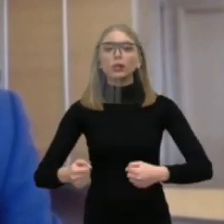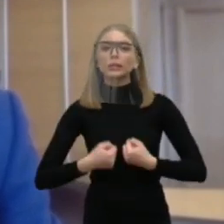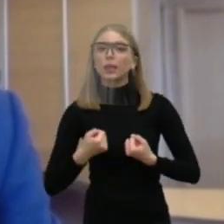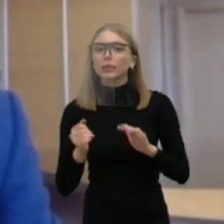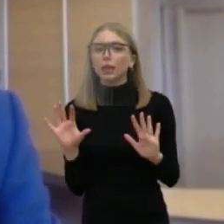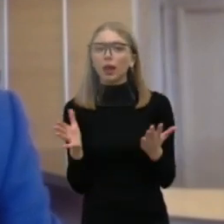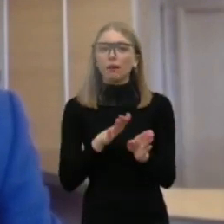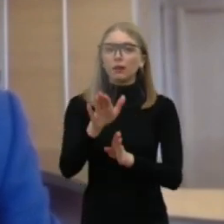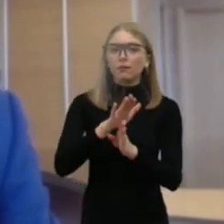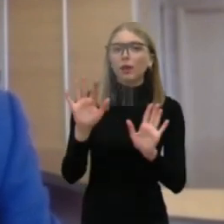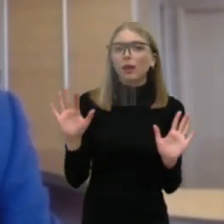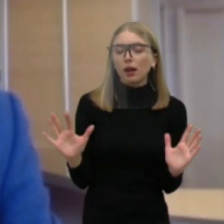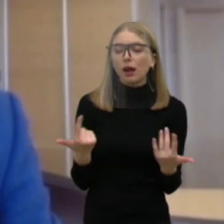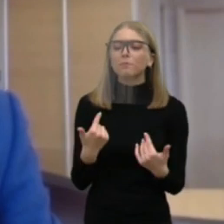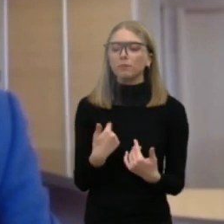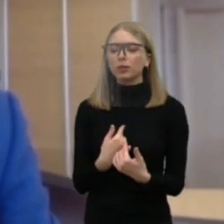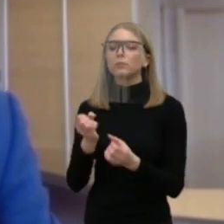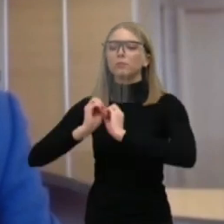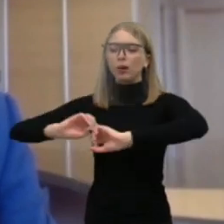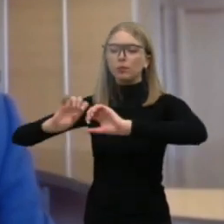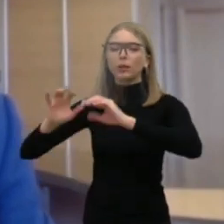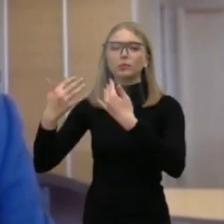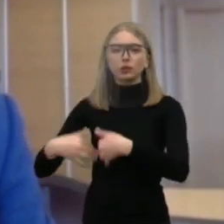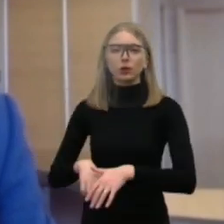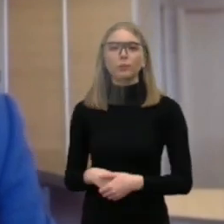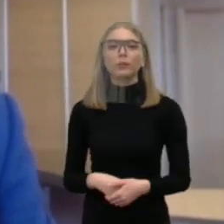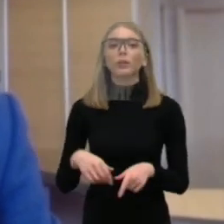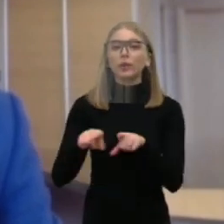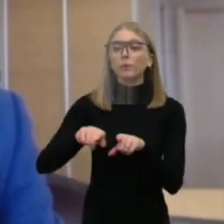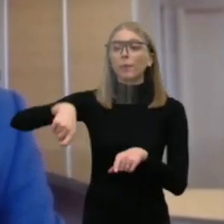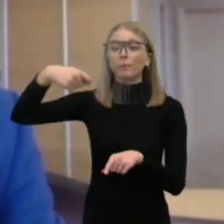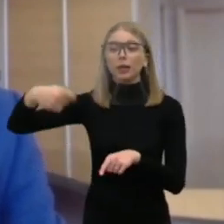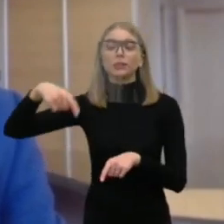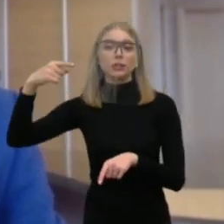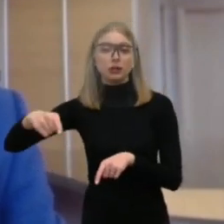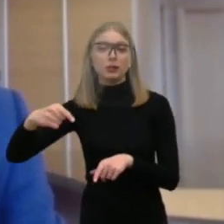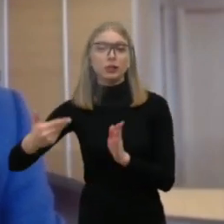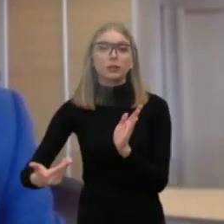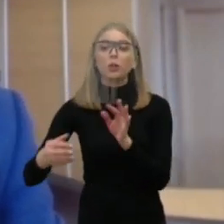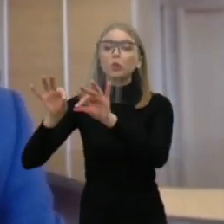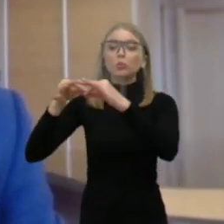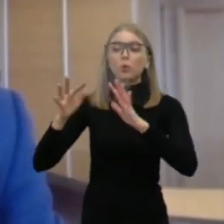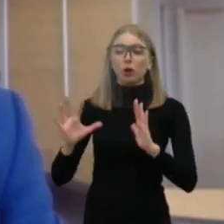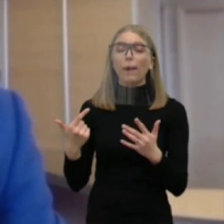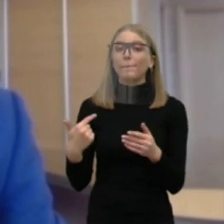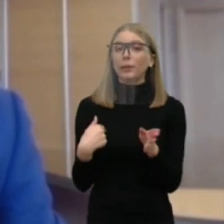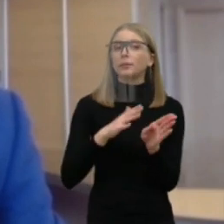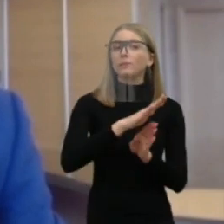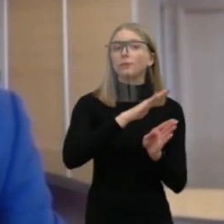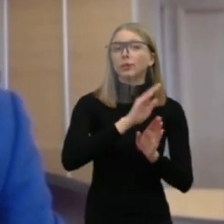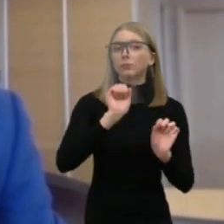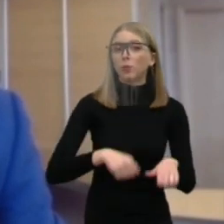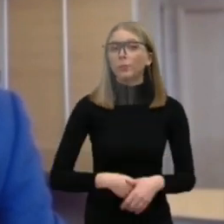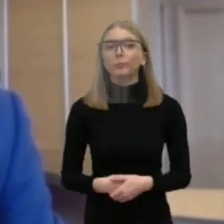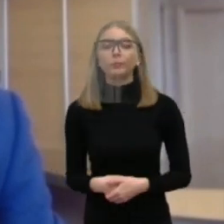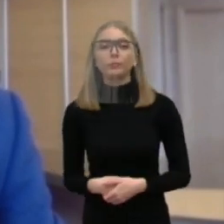iniciatyvas įgalinti, kurias prezidentas teikia Seimui. Taip kad nemažai temų